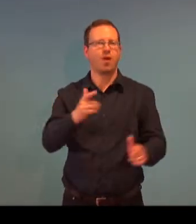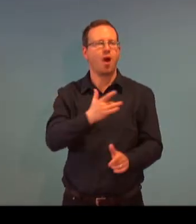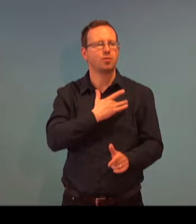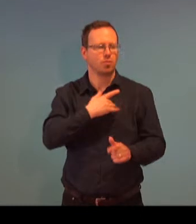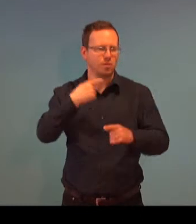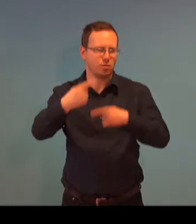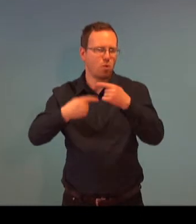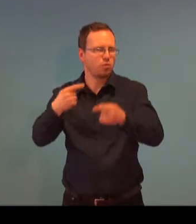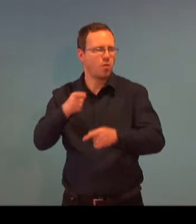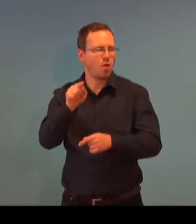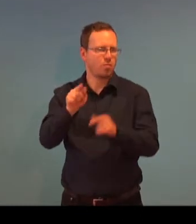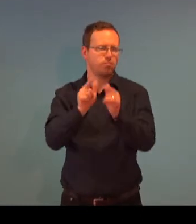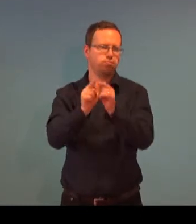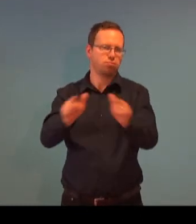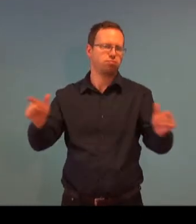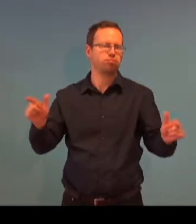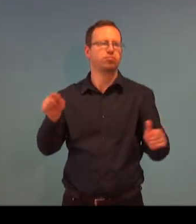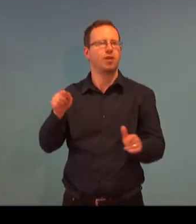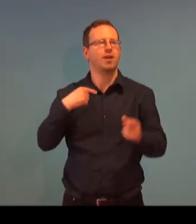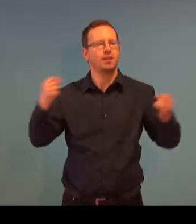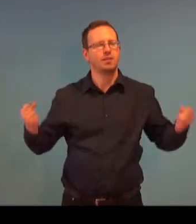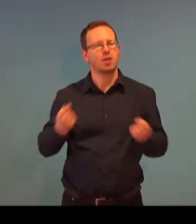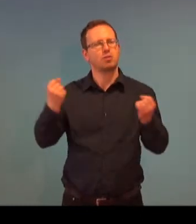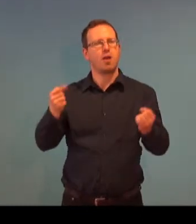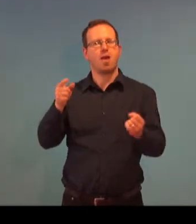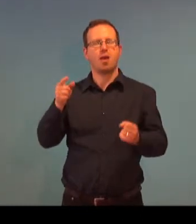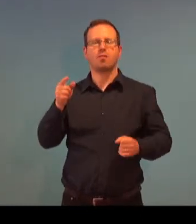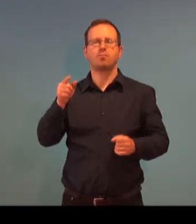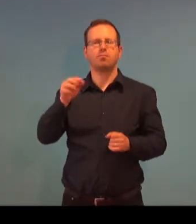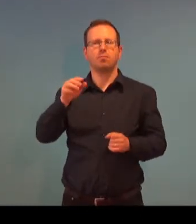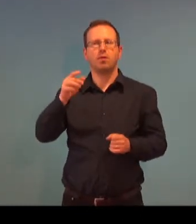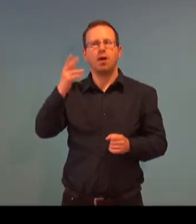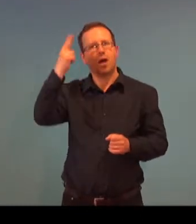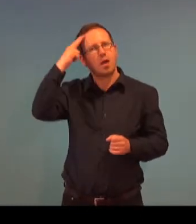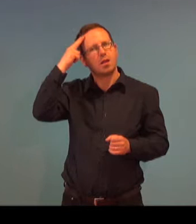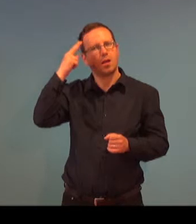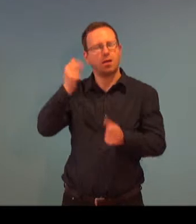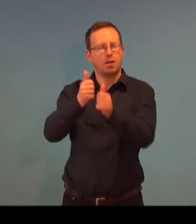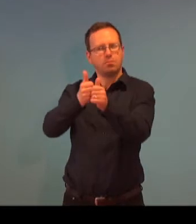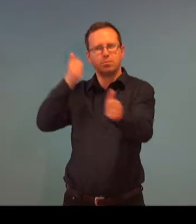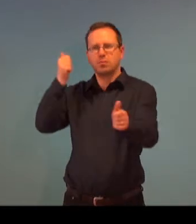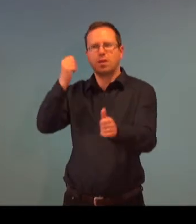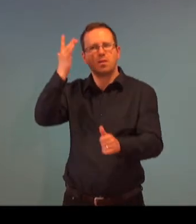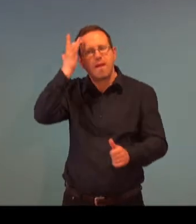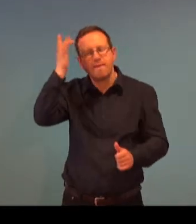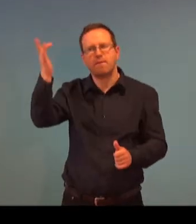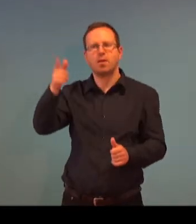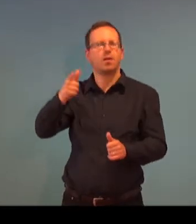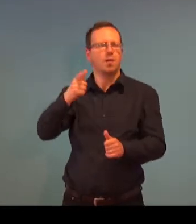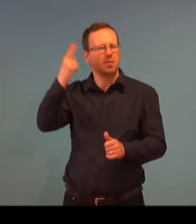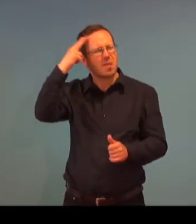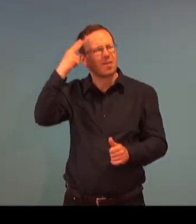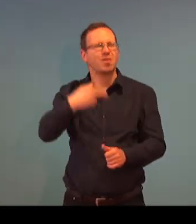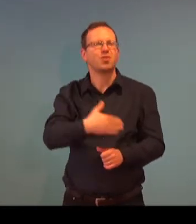zaměstnance, protože podporujeme jejich osobní rozvoj a protože se snažíme překonat